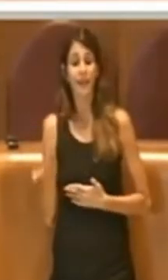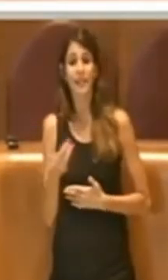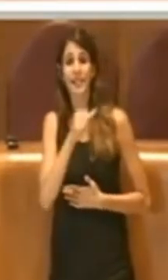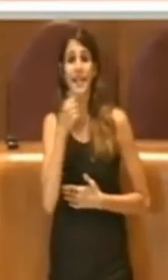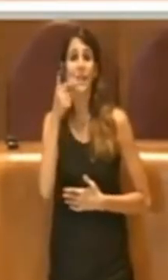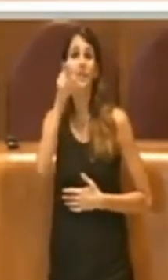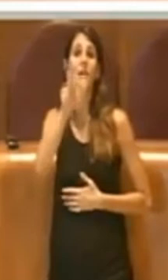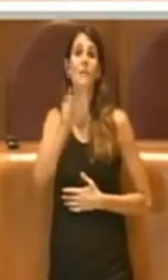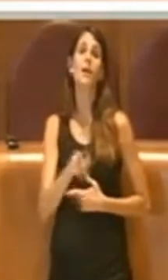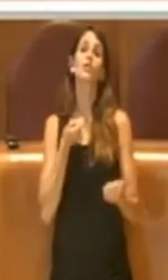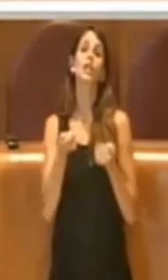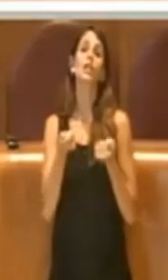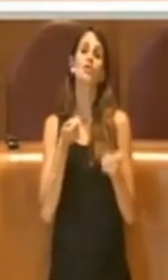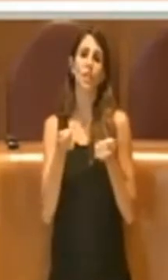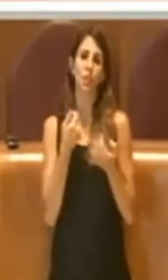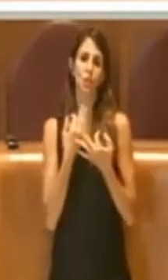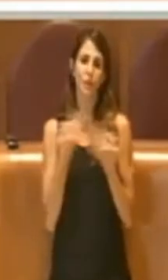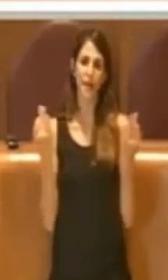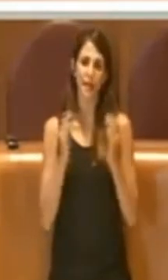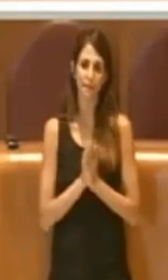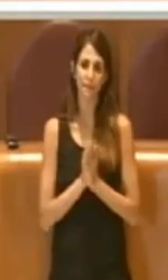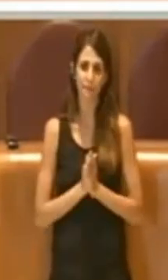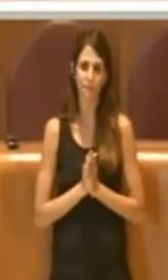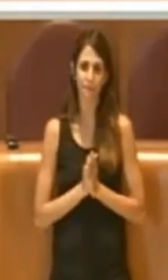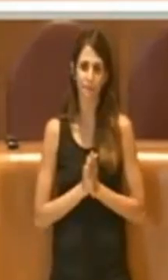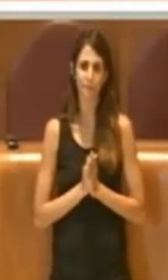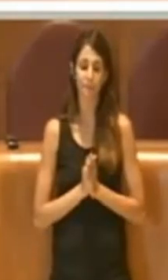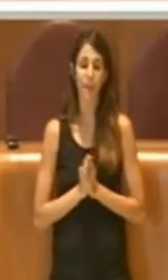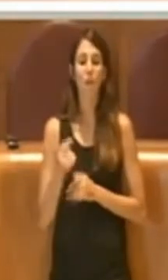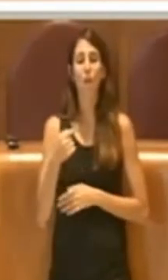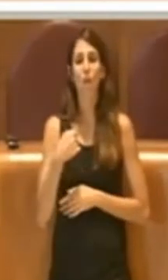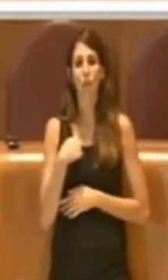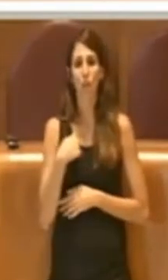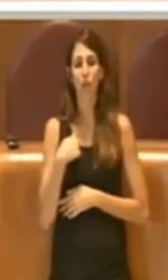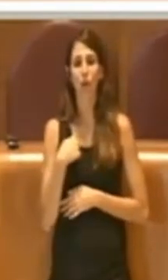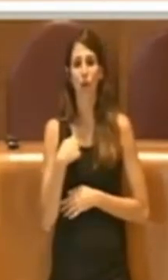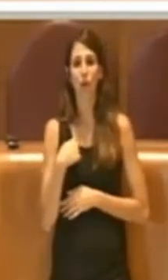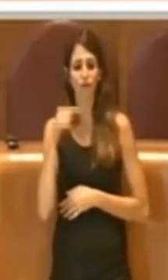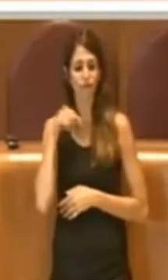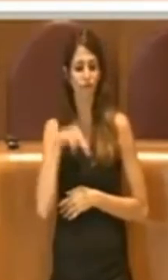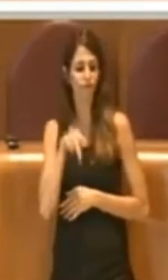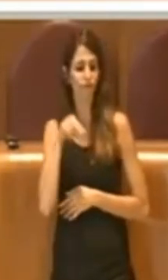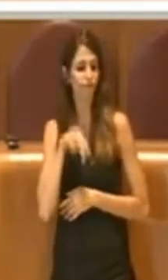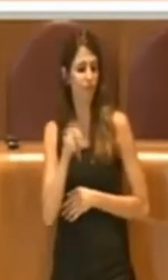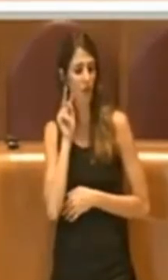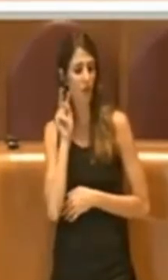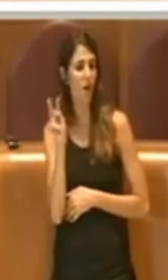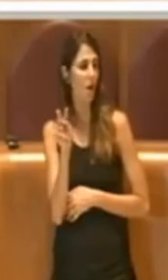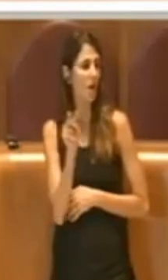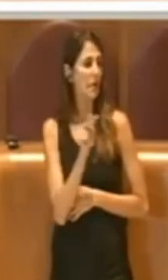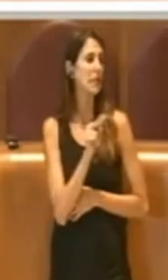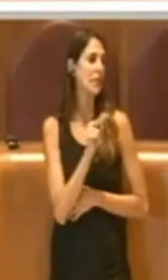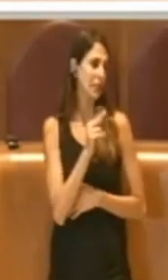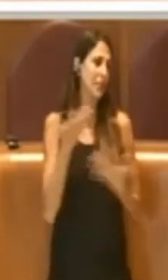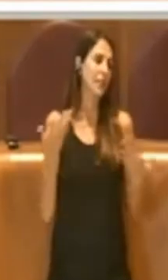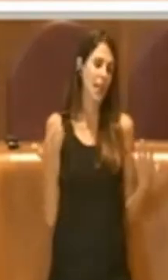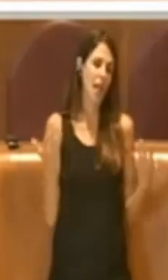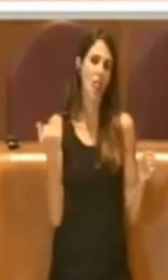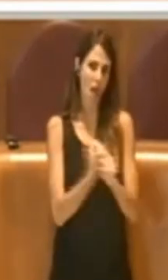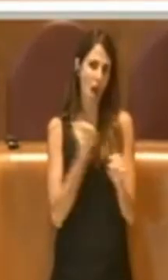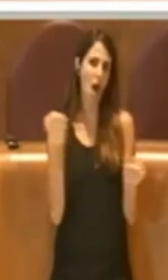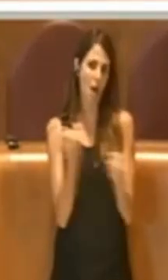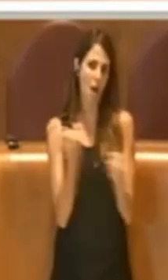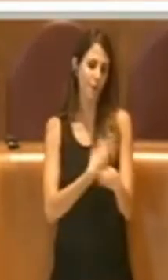all'area. Detto ciò, insomma, facendo questo piccolo sopralluogo c'è da fare, no? C'è bisogno che ci sia un